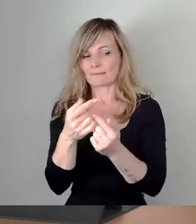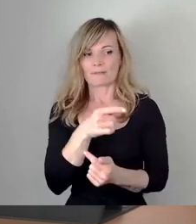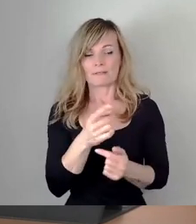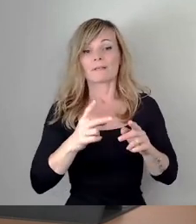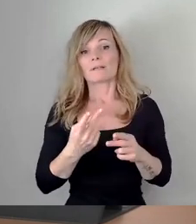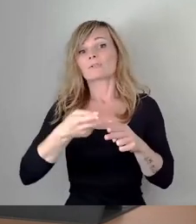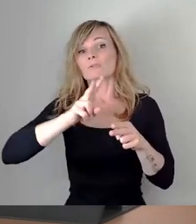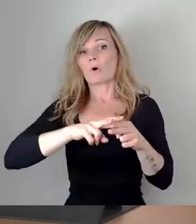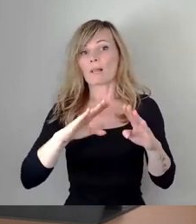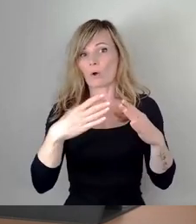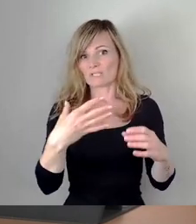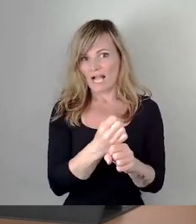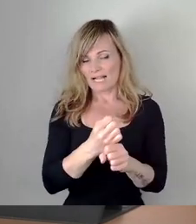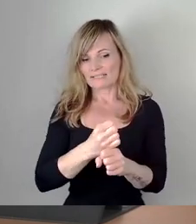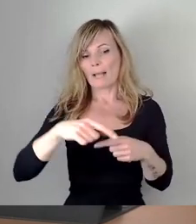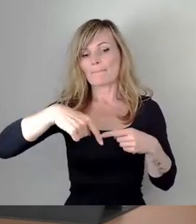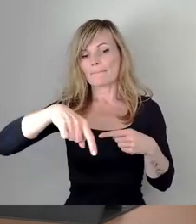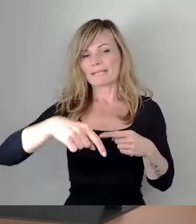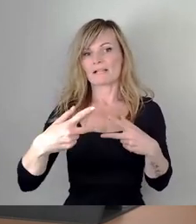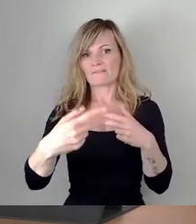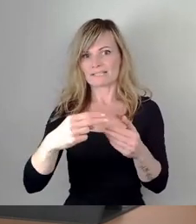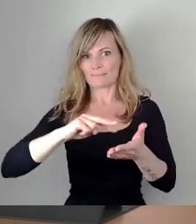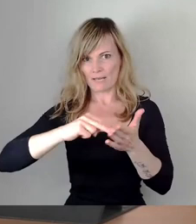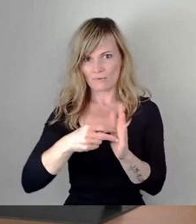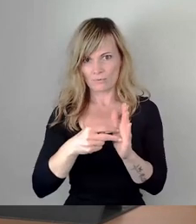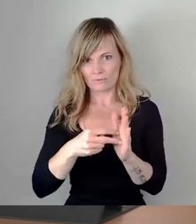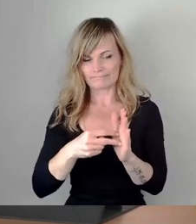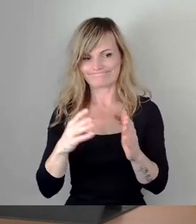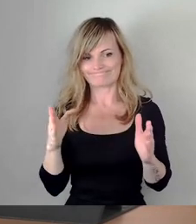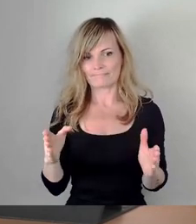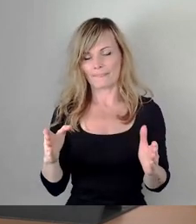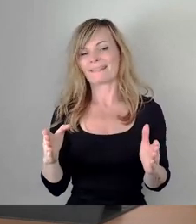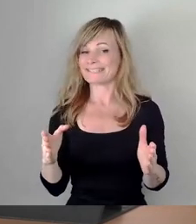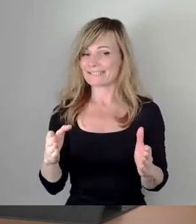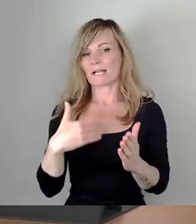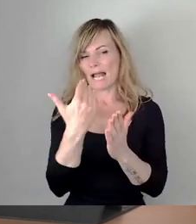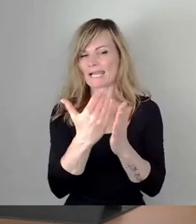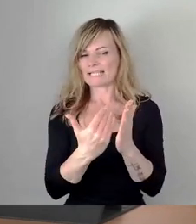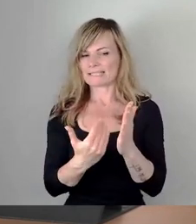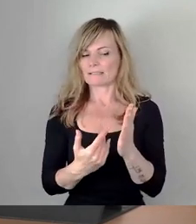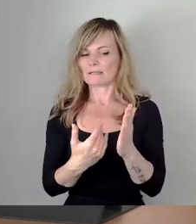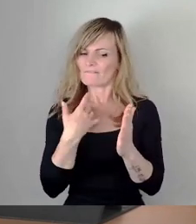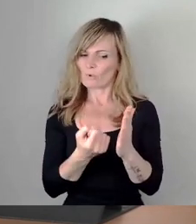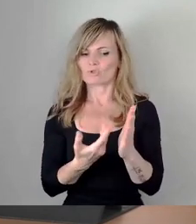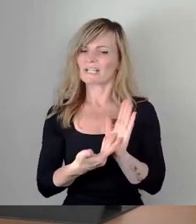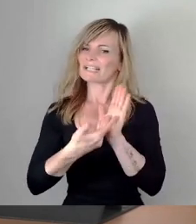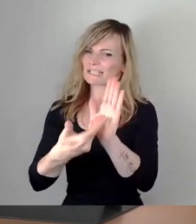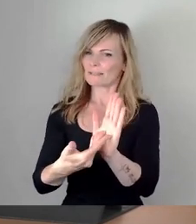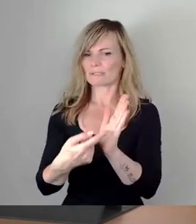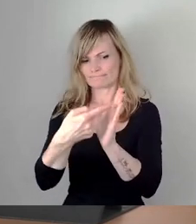Mittelfristplanung, Ihnen auch eine Liste vorzulegen, wo es Anpassung